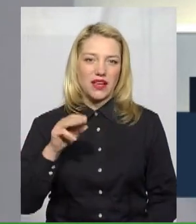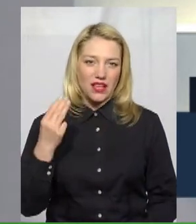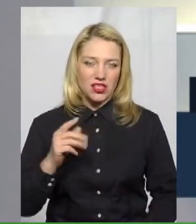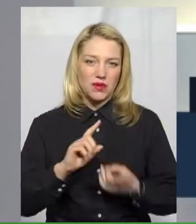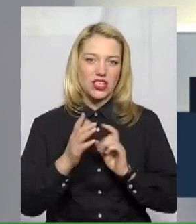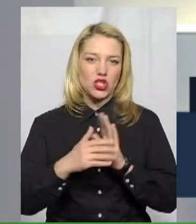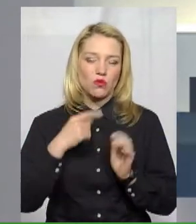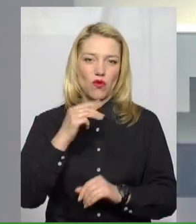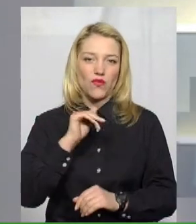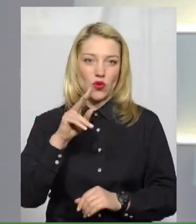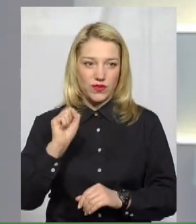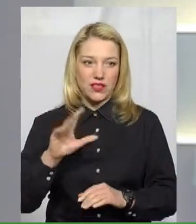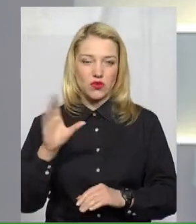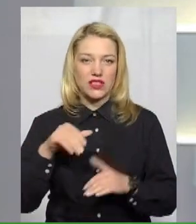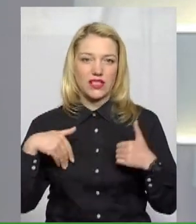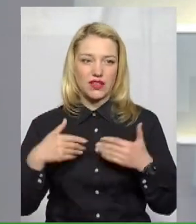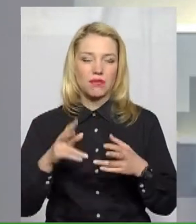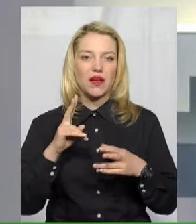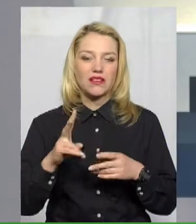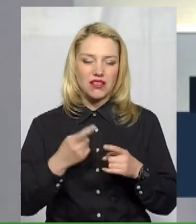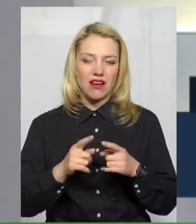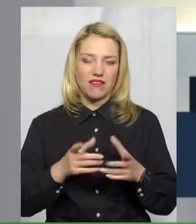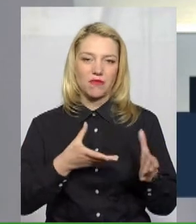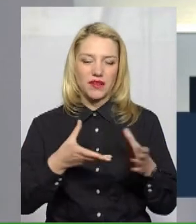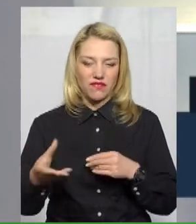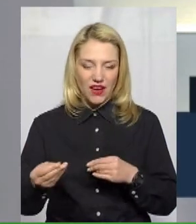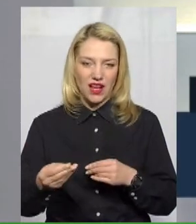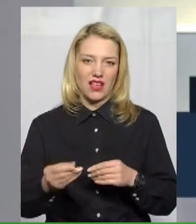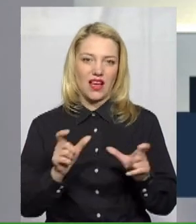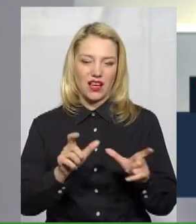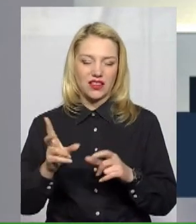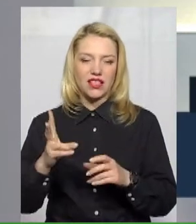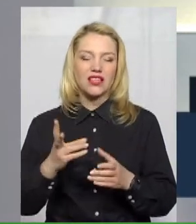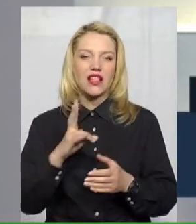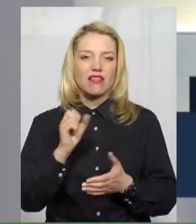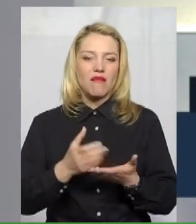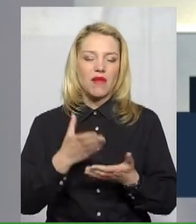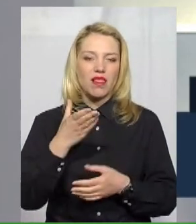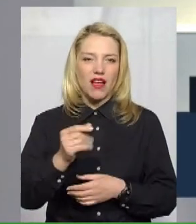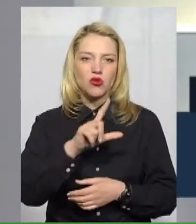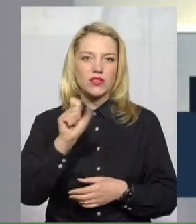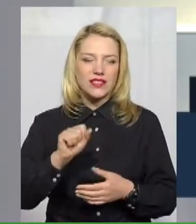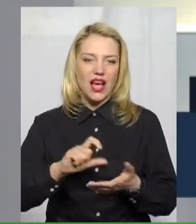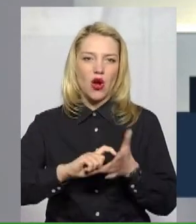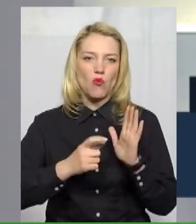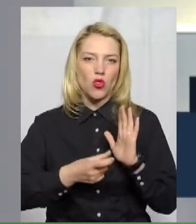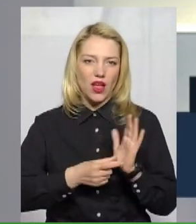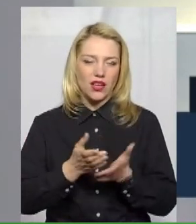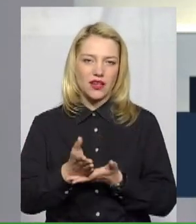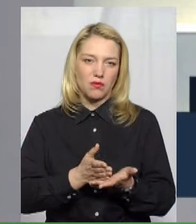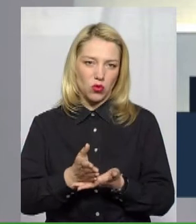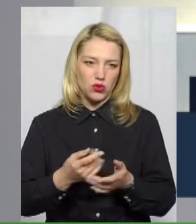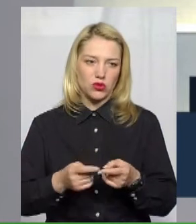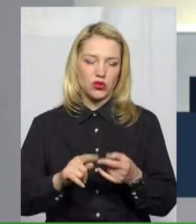Про те, як позначається карантин на плаці за комунальні послуги, будемо спілкуватись нині із представниками Хмельницькгазу,